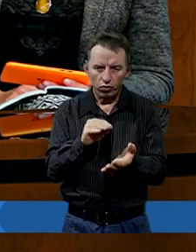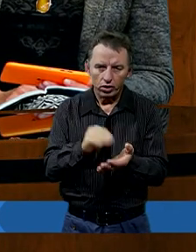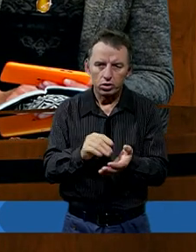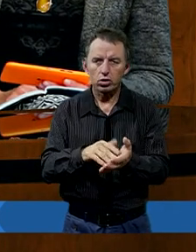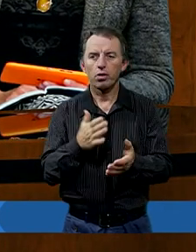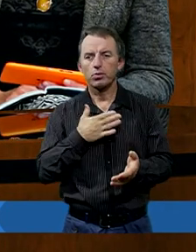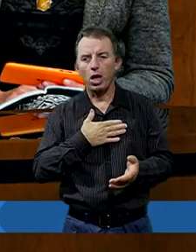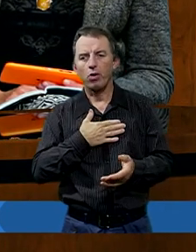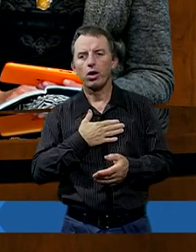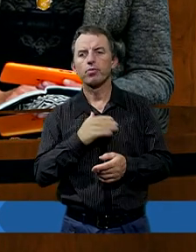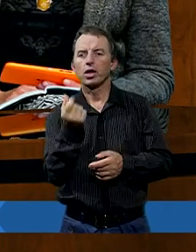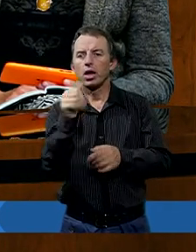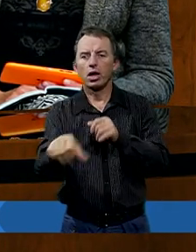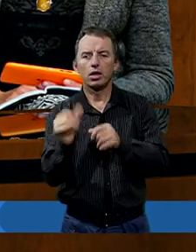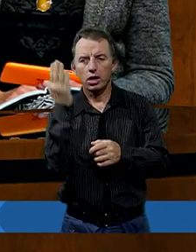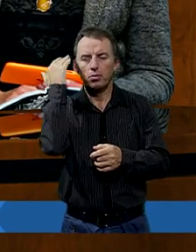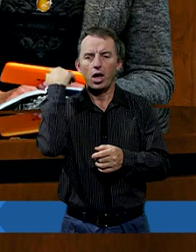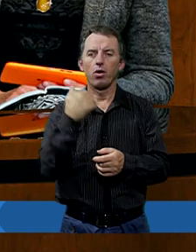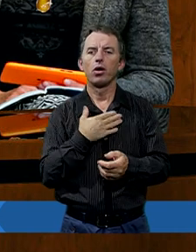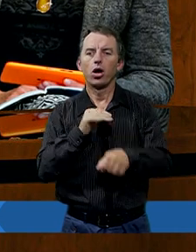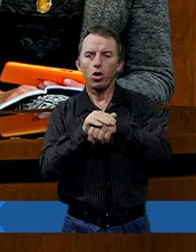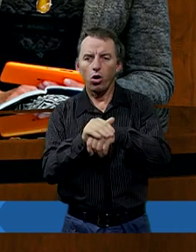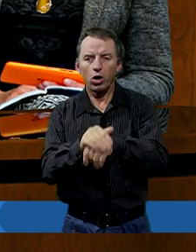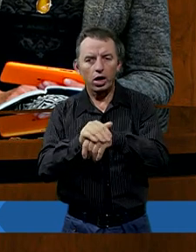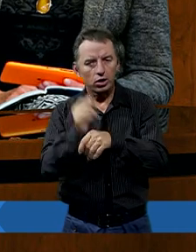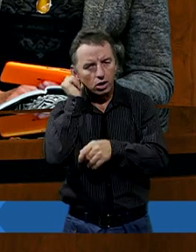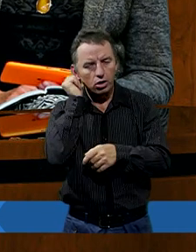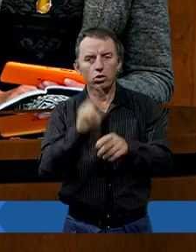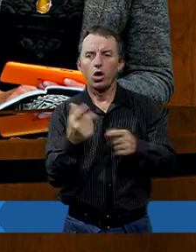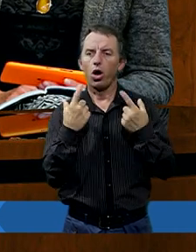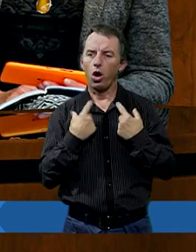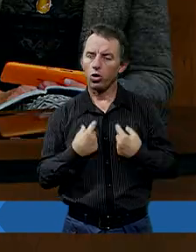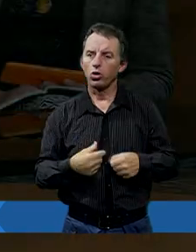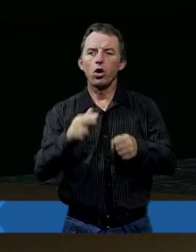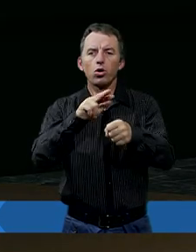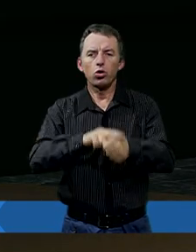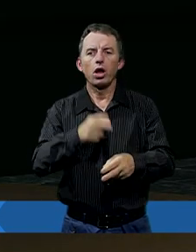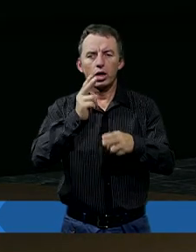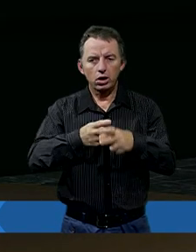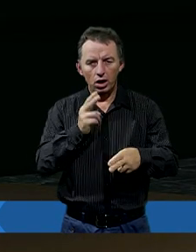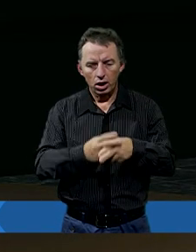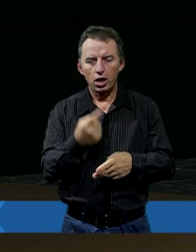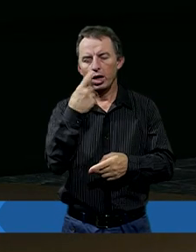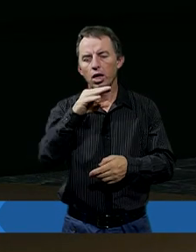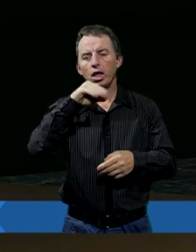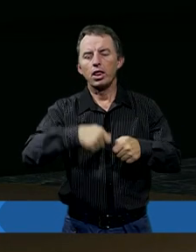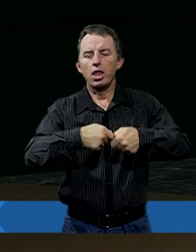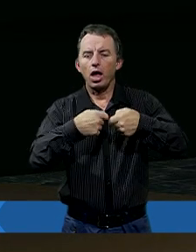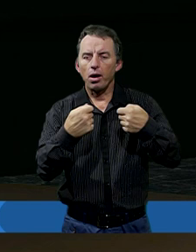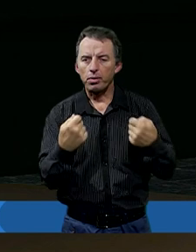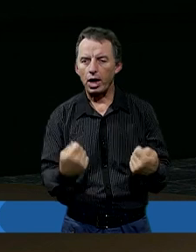kilka lat temu miałem koleżankę, taką bliską mi osobę, która zachorowała na depresję.